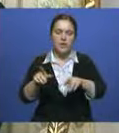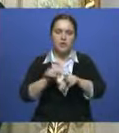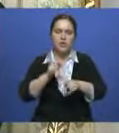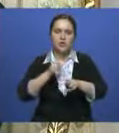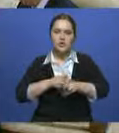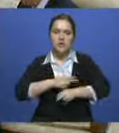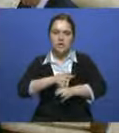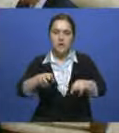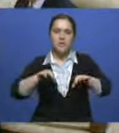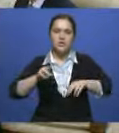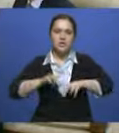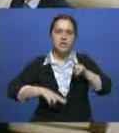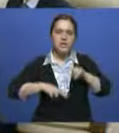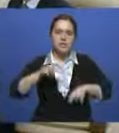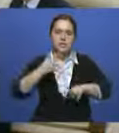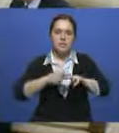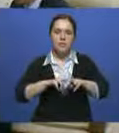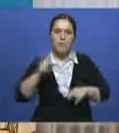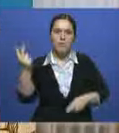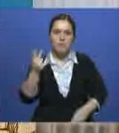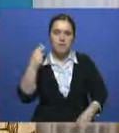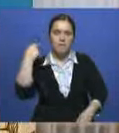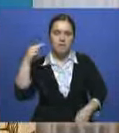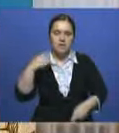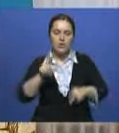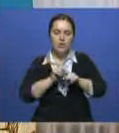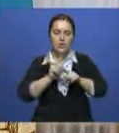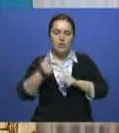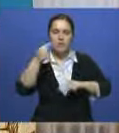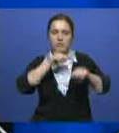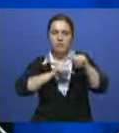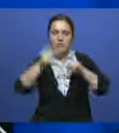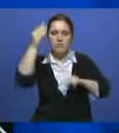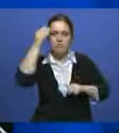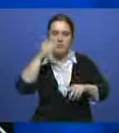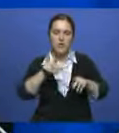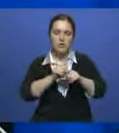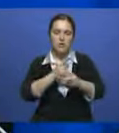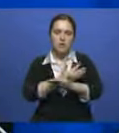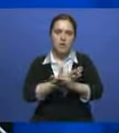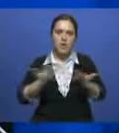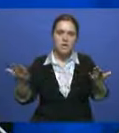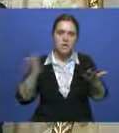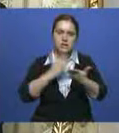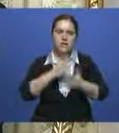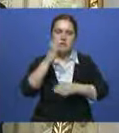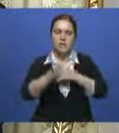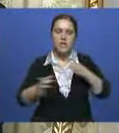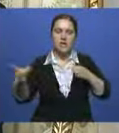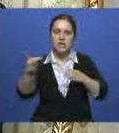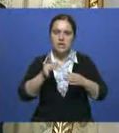железнодорожного мышностроения. Лидеры государств также обменялись мнениями по наиболее актуальным аспектам международной и